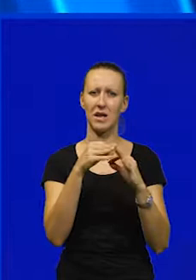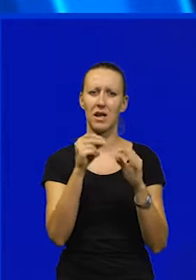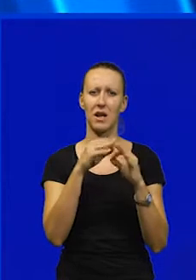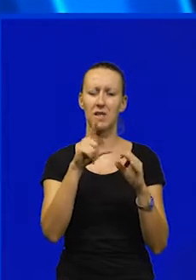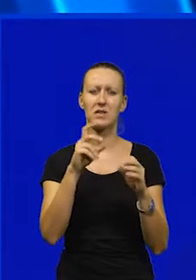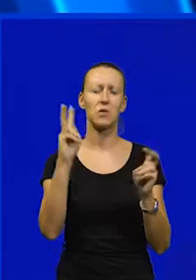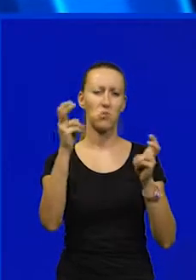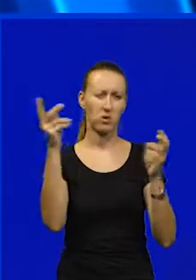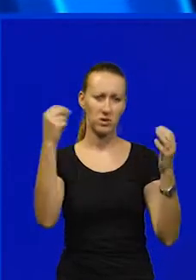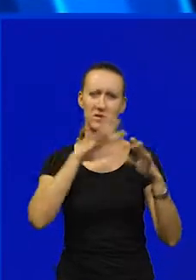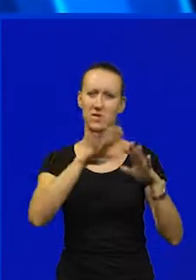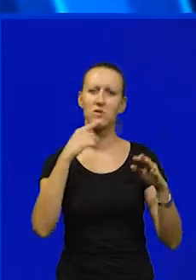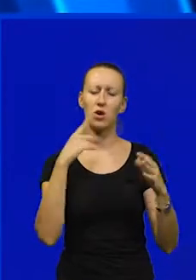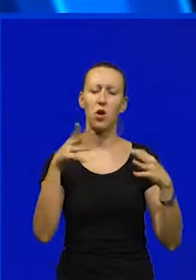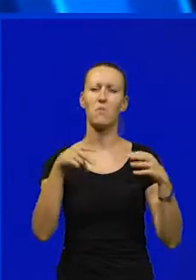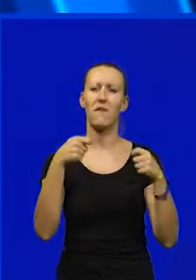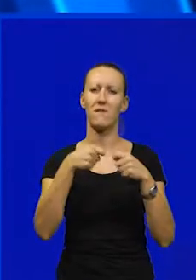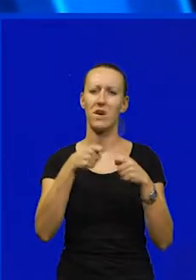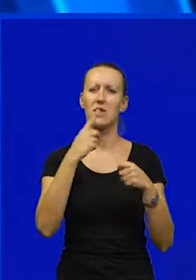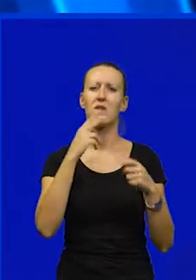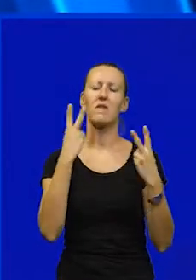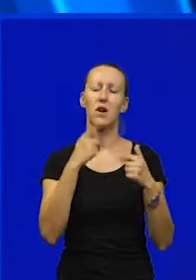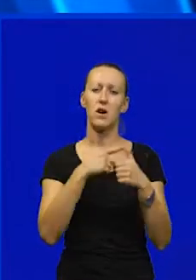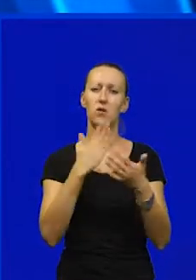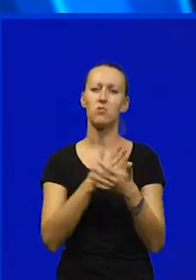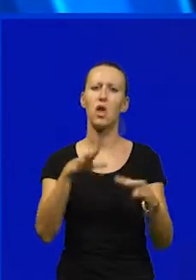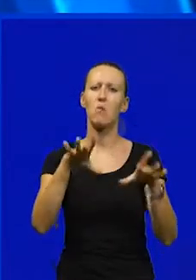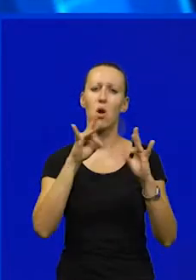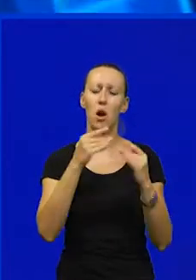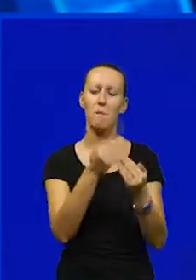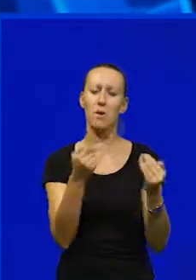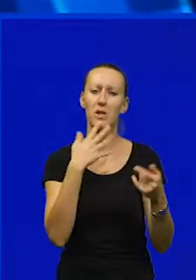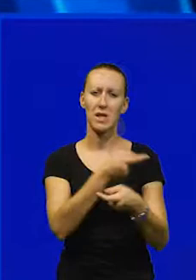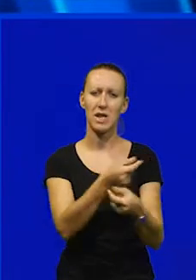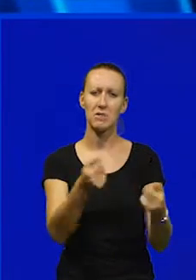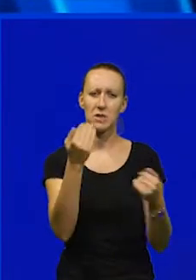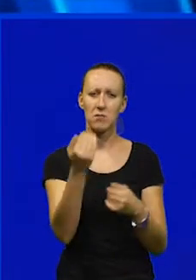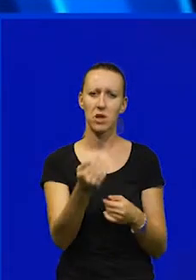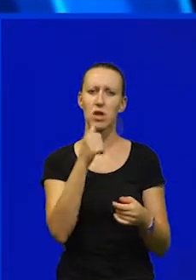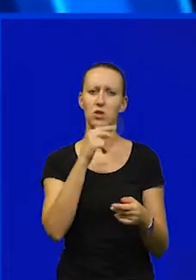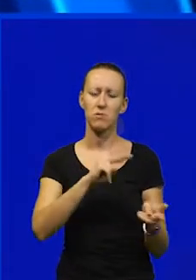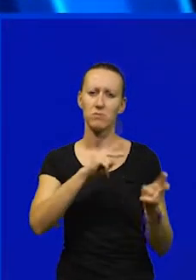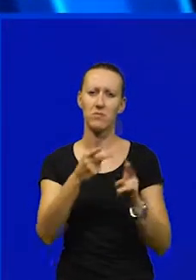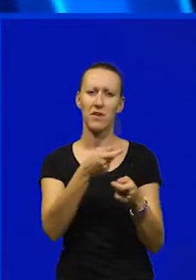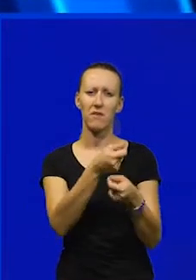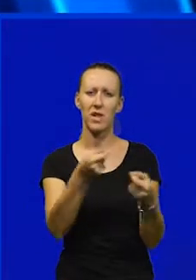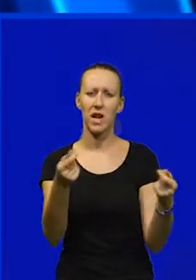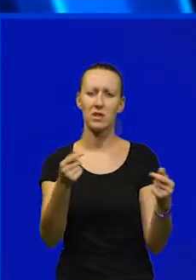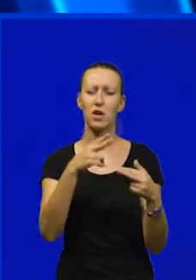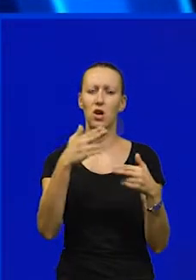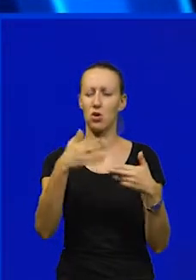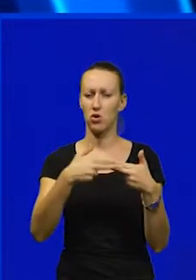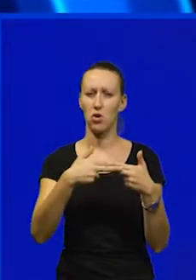sudionici u procesu restrukturiranja Uljenika da im prioritet bude pronalazak modela za isplatu plaća i premoštenje financiranja do